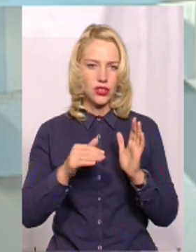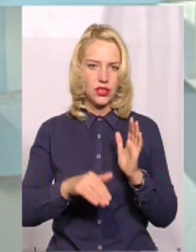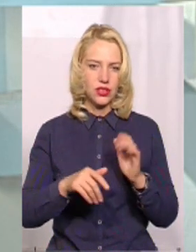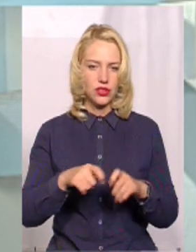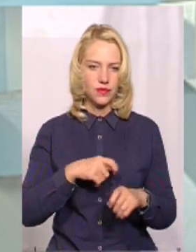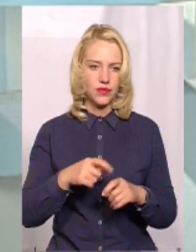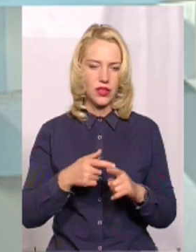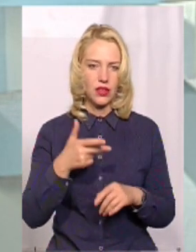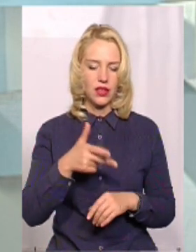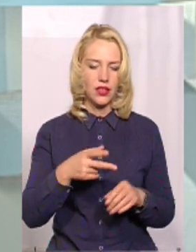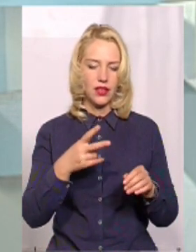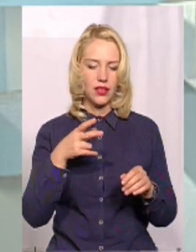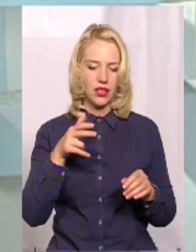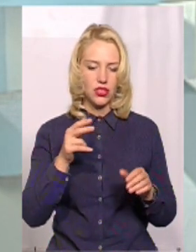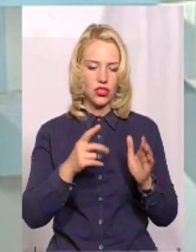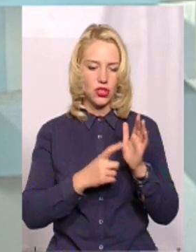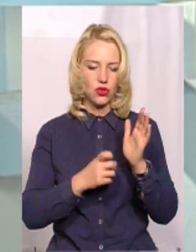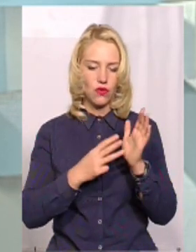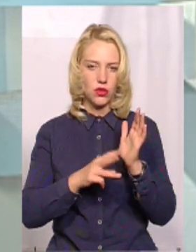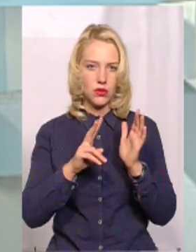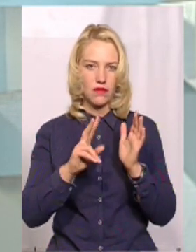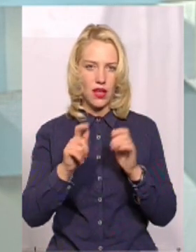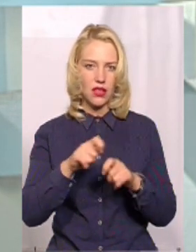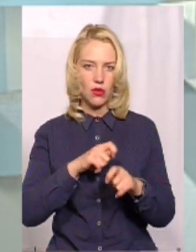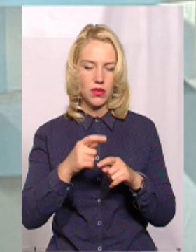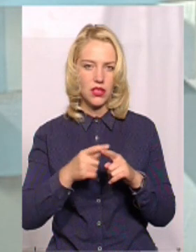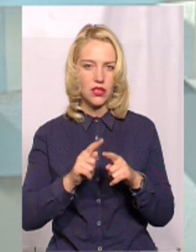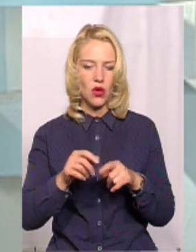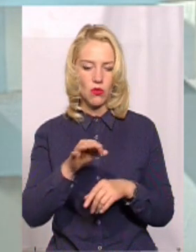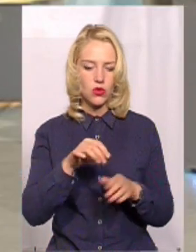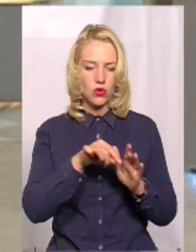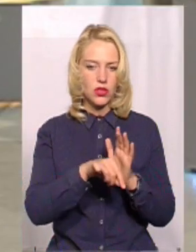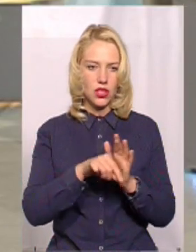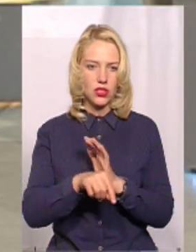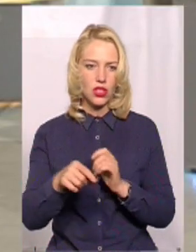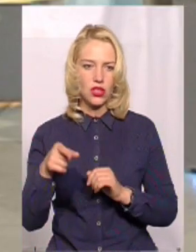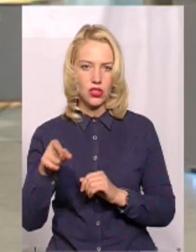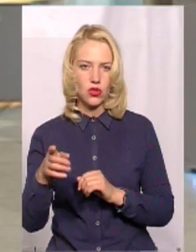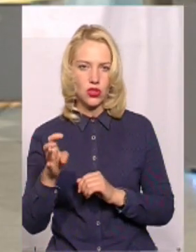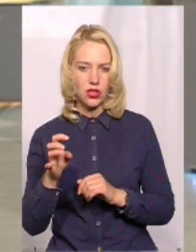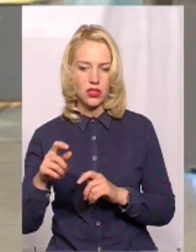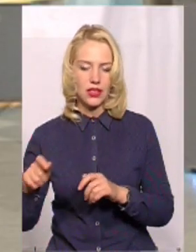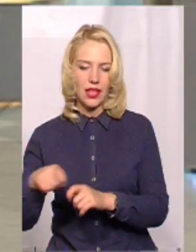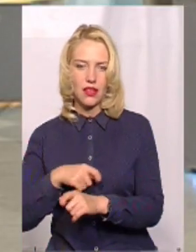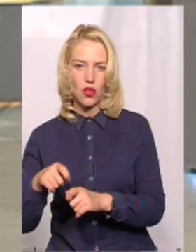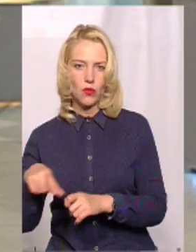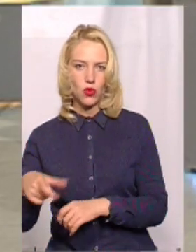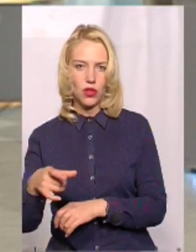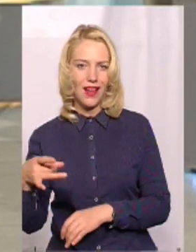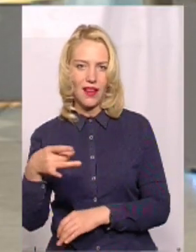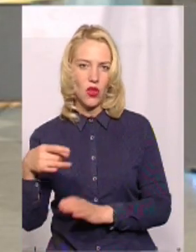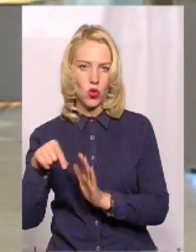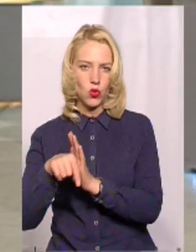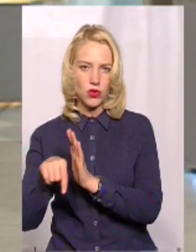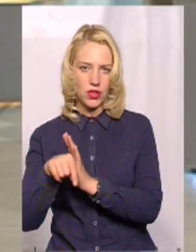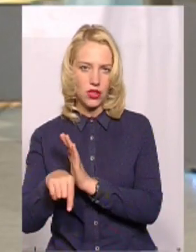них там 3682 кілометри доріг обласного значення і 1400 кілометрів доріг районного значення.